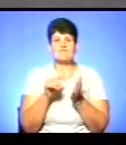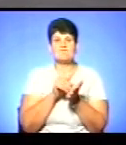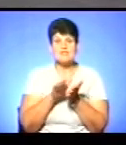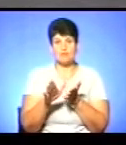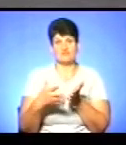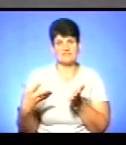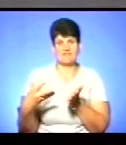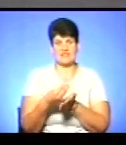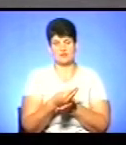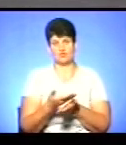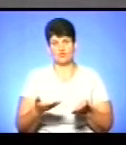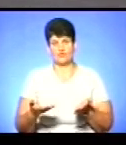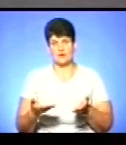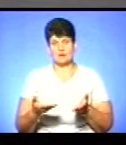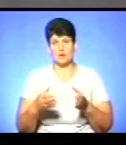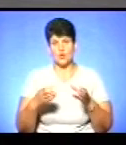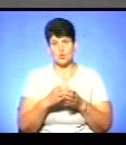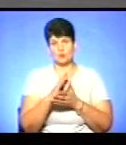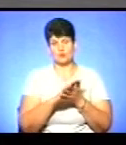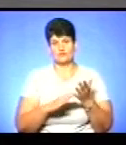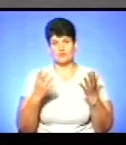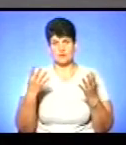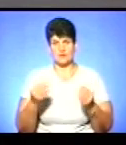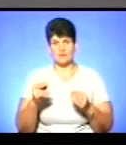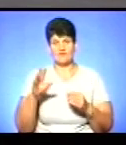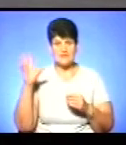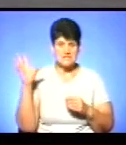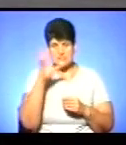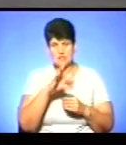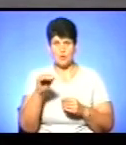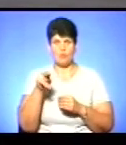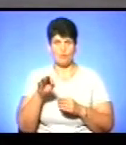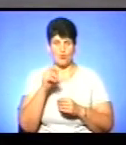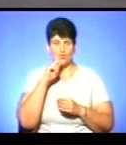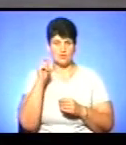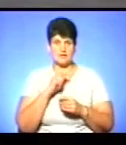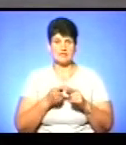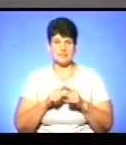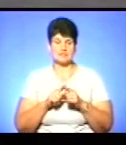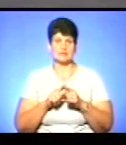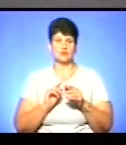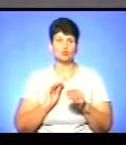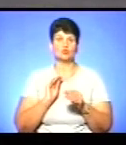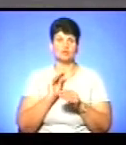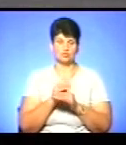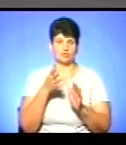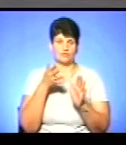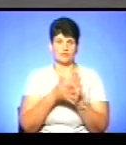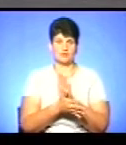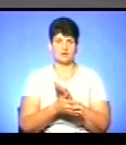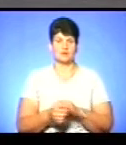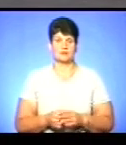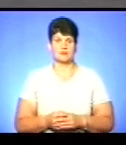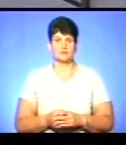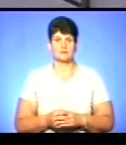фінансувати групу продовженого дня в цілому по Україні. Ці видатки становлені додатково для міського бюджету 11 мільйонів